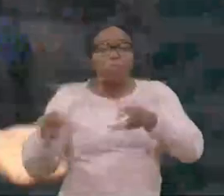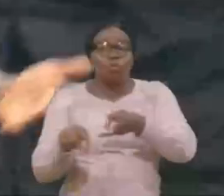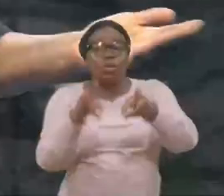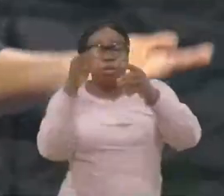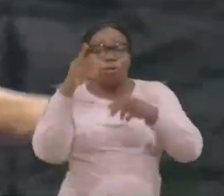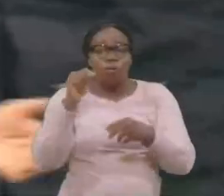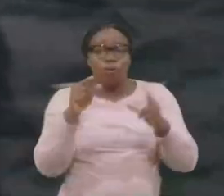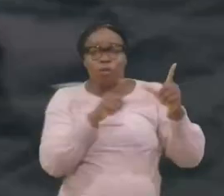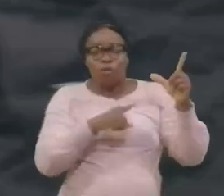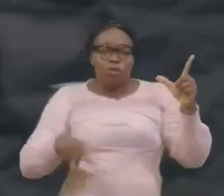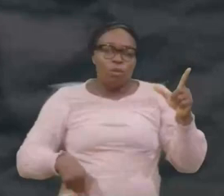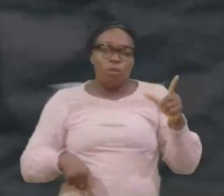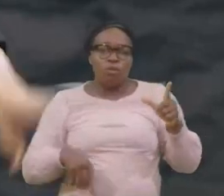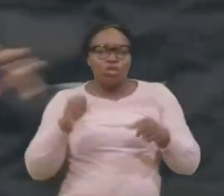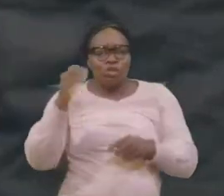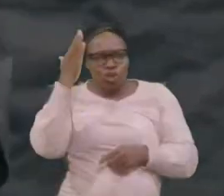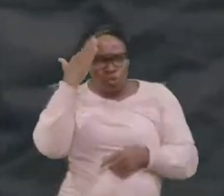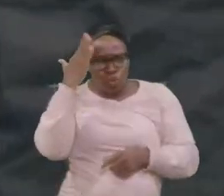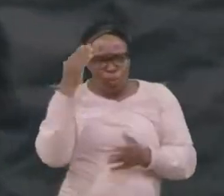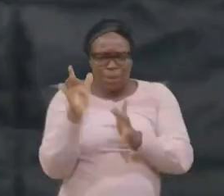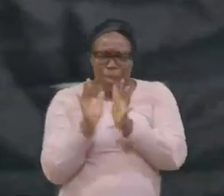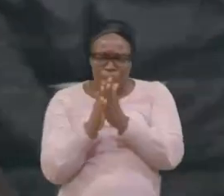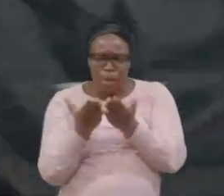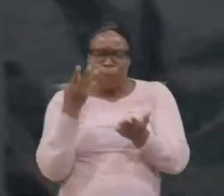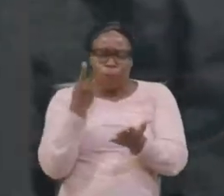Et il connaît, Elle connaît, Les écritures,